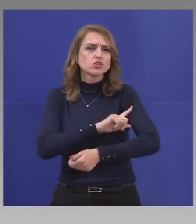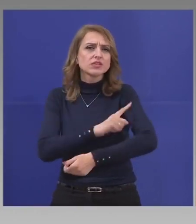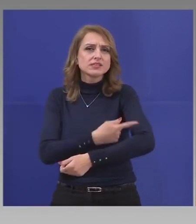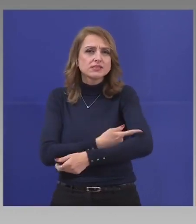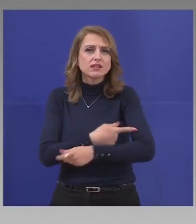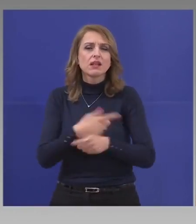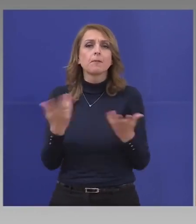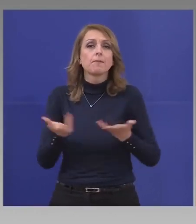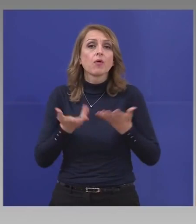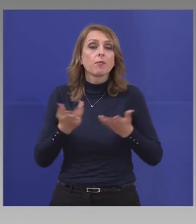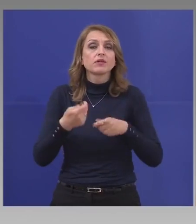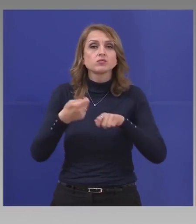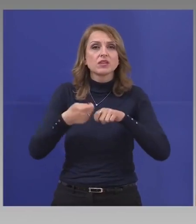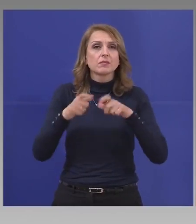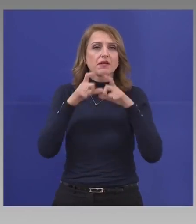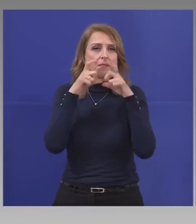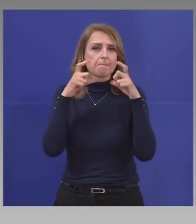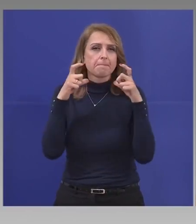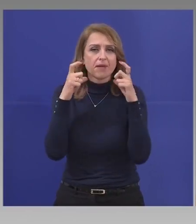предпазни.